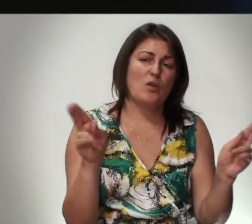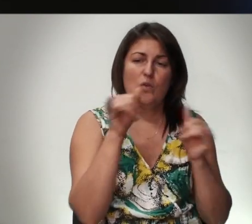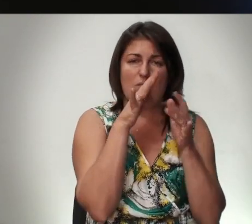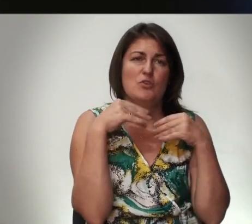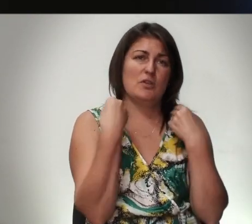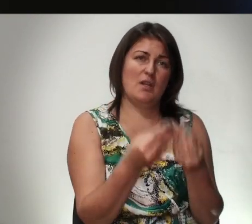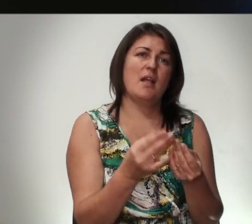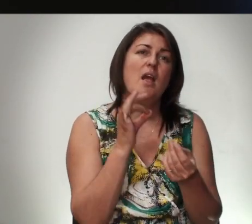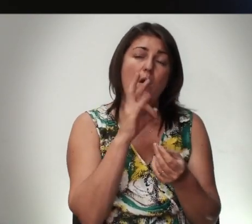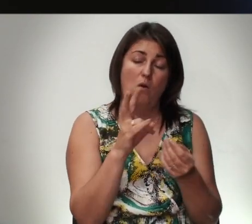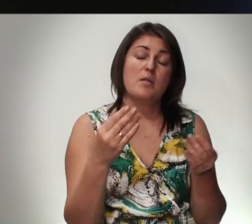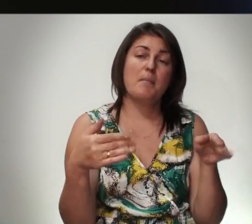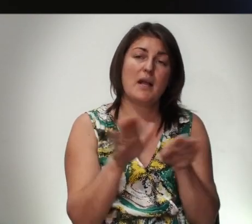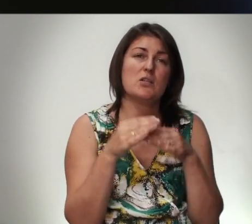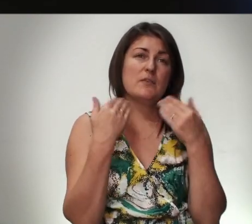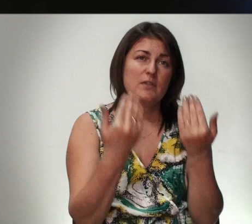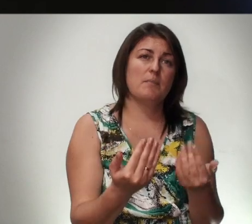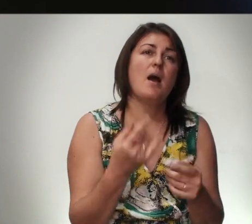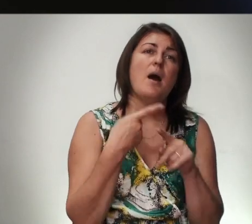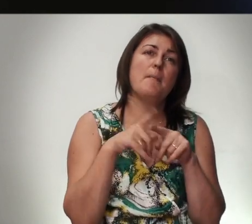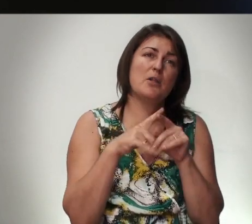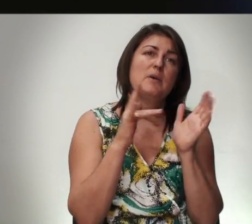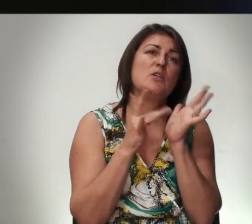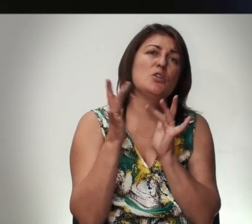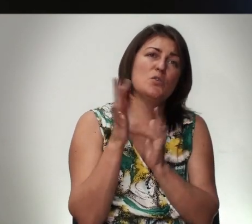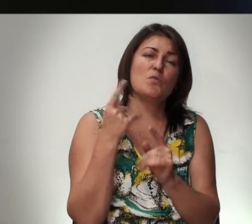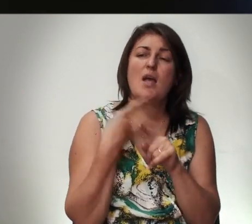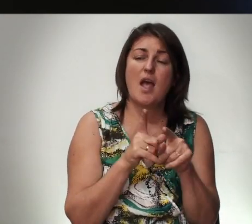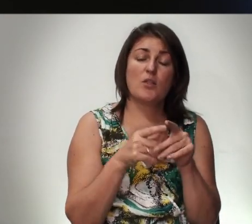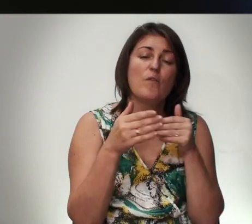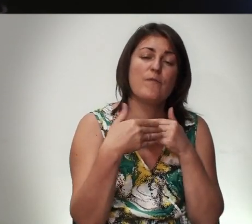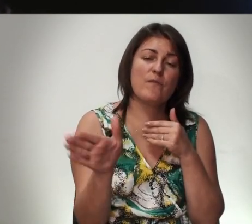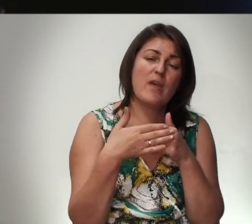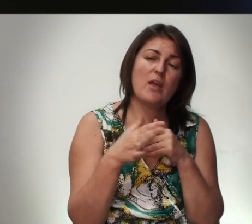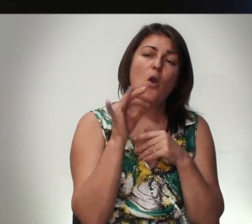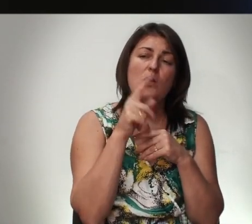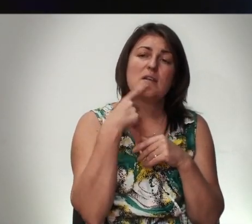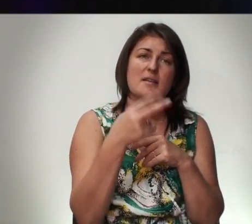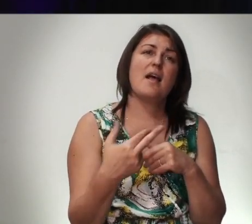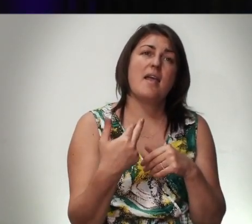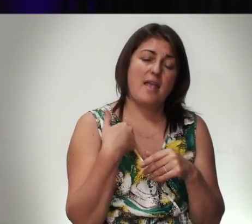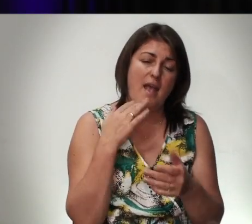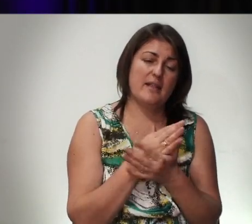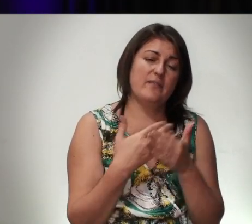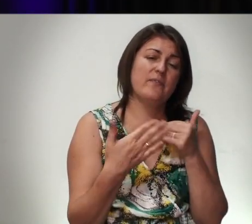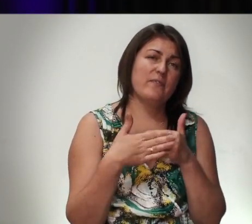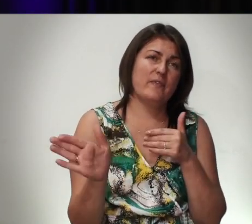Дать И Он Благословит Тебя Поэтому Иисус Христос Это Дверь Он Сказал Я Есим Дверь